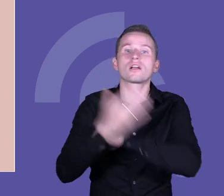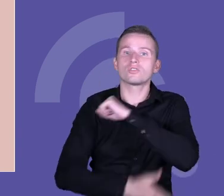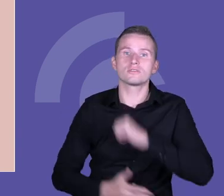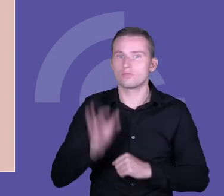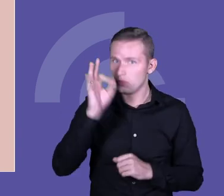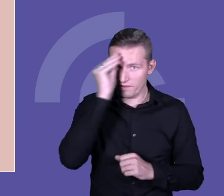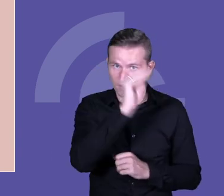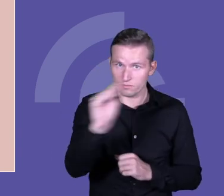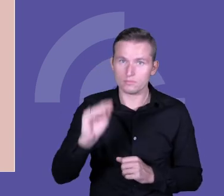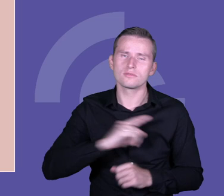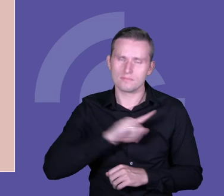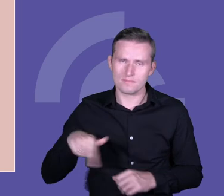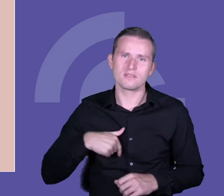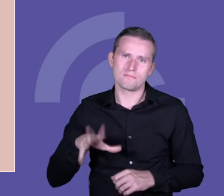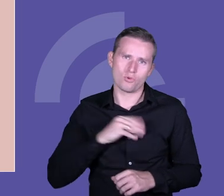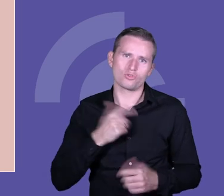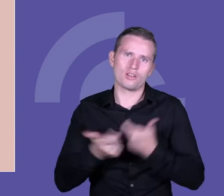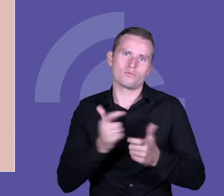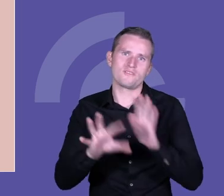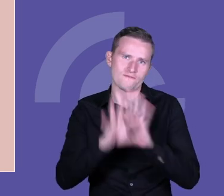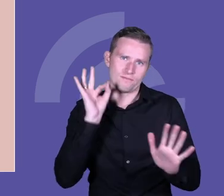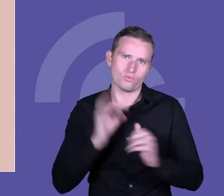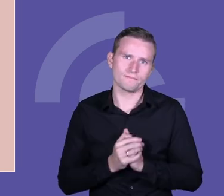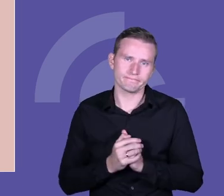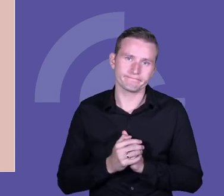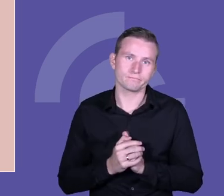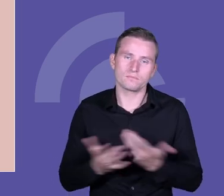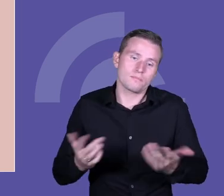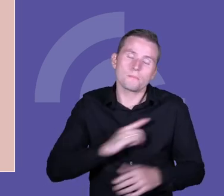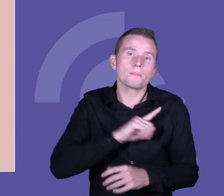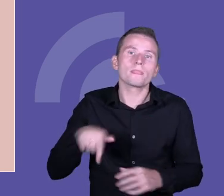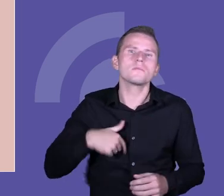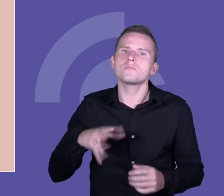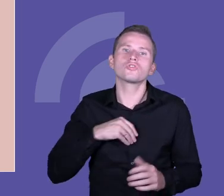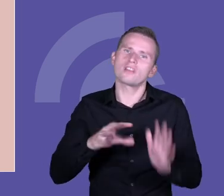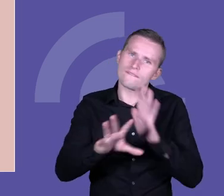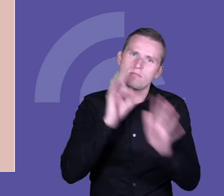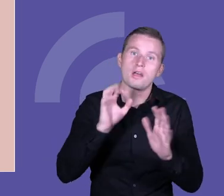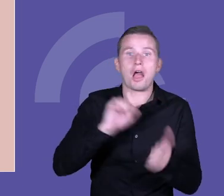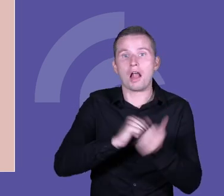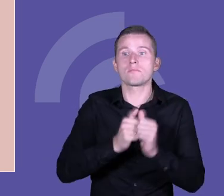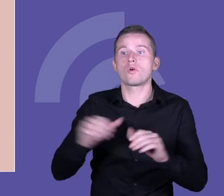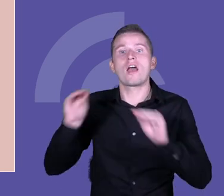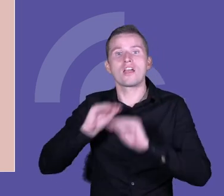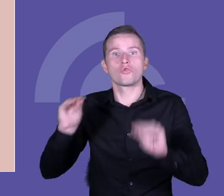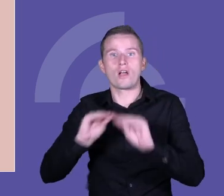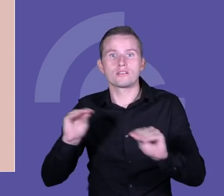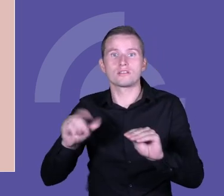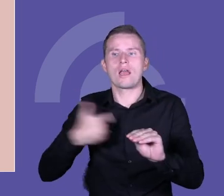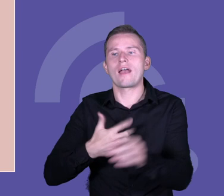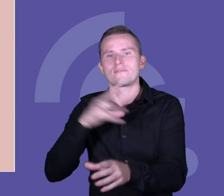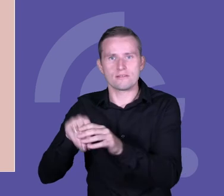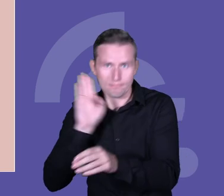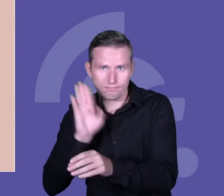że my mamy wybór, mamy wybór, wiadomo, zostać w edukacji albo odejść, powiem to, bo w wielu rozmowach